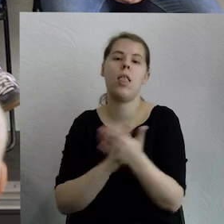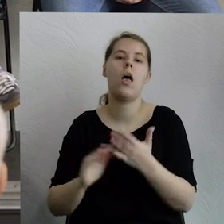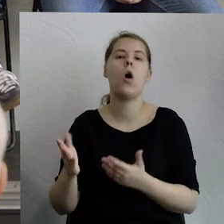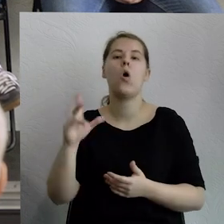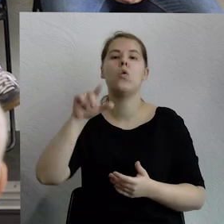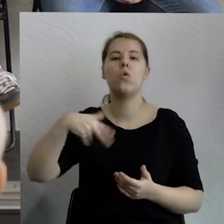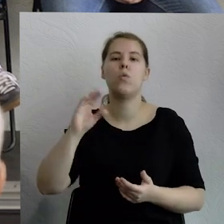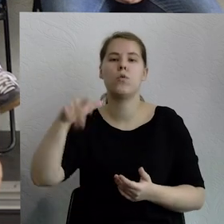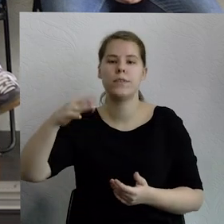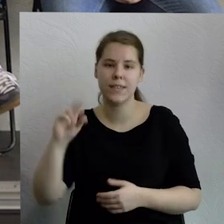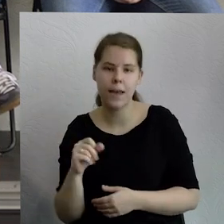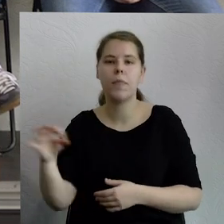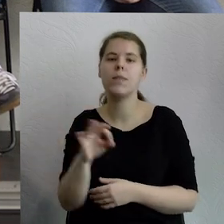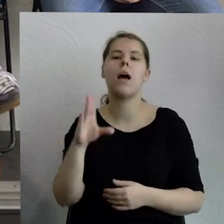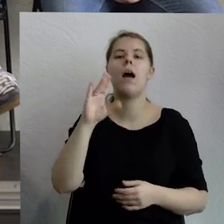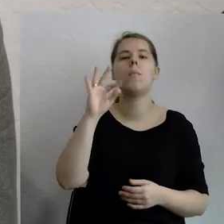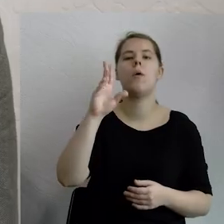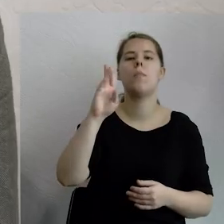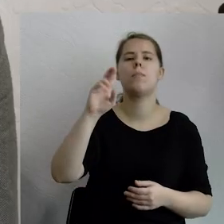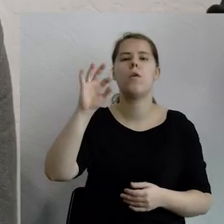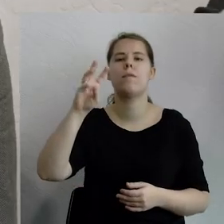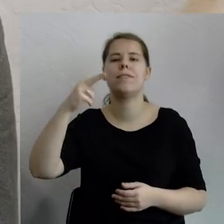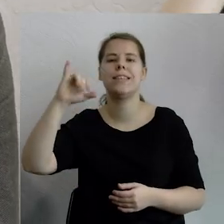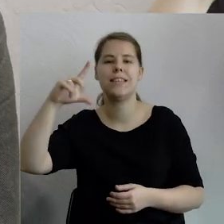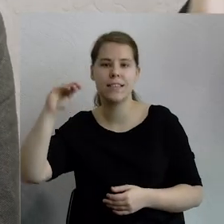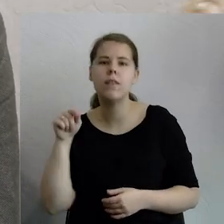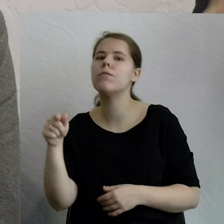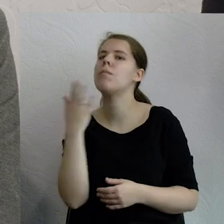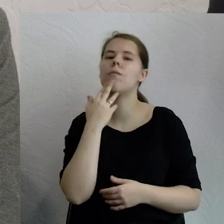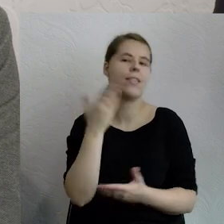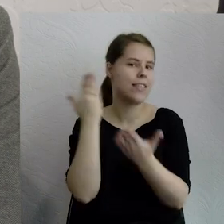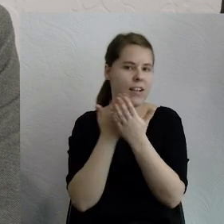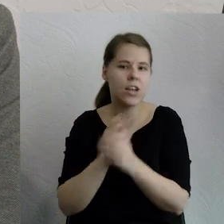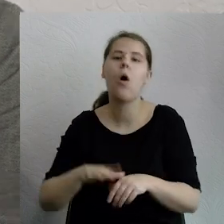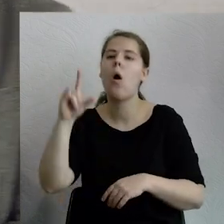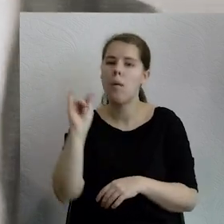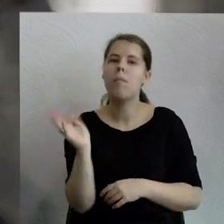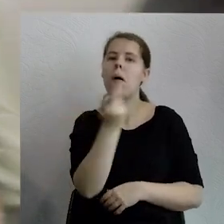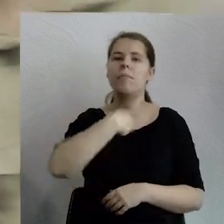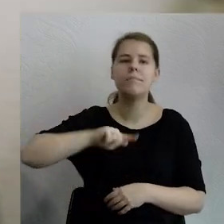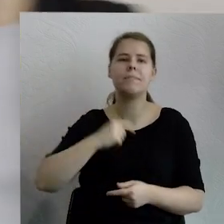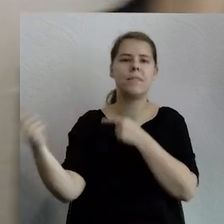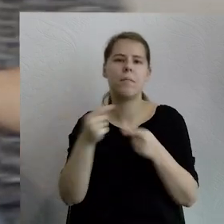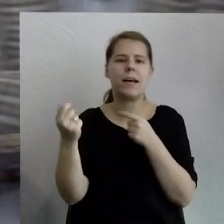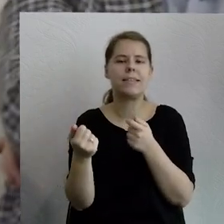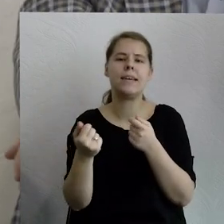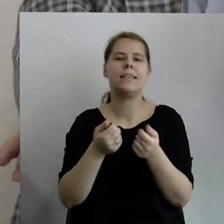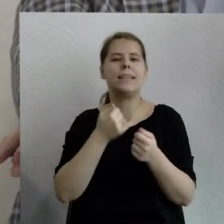Bobrowice. To też chcę podkreślić, że bardzo zawsze staramy się w naszych debatach mieć